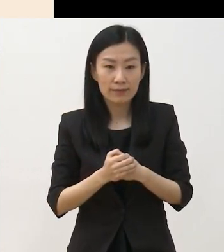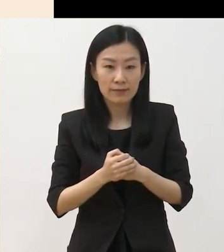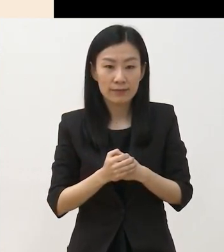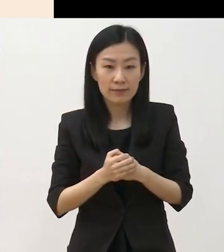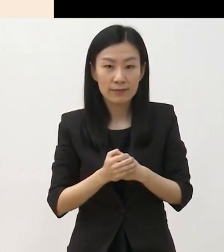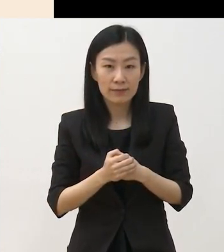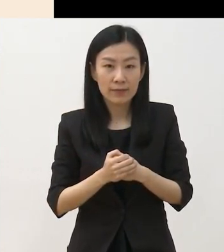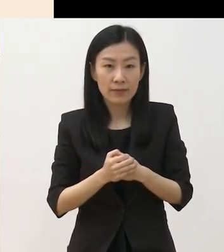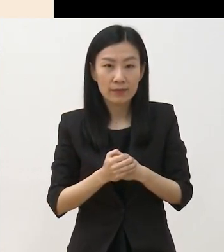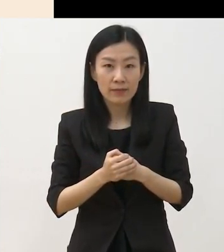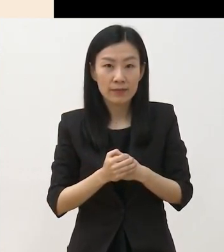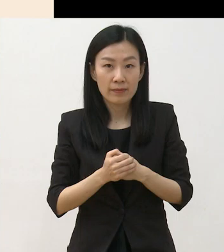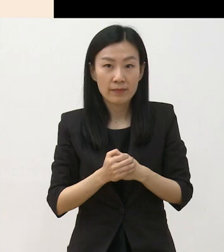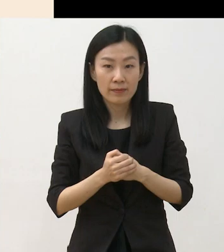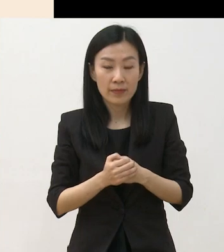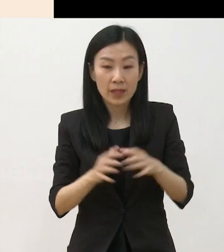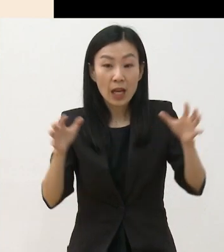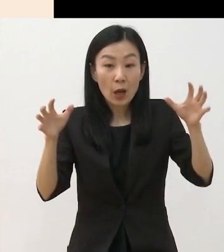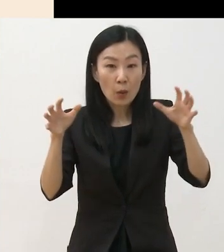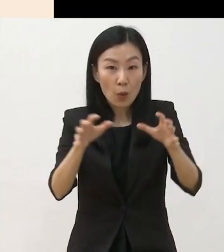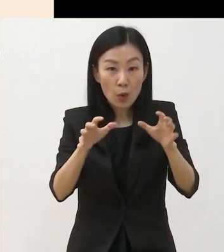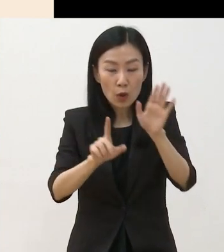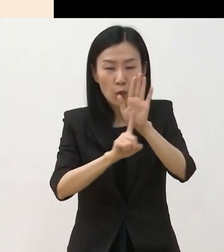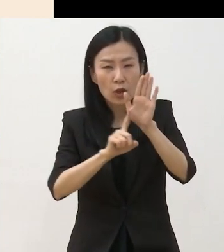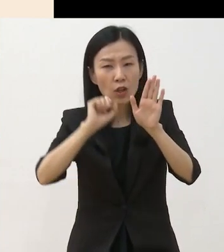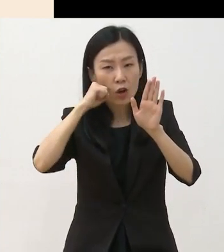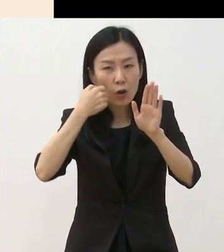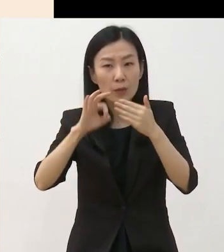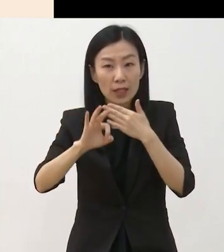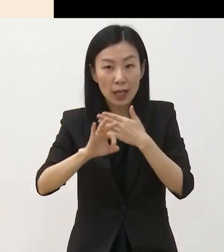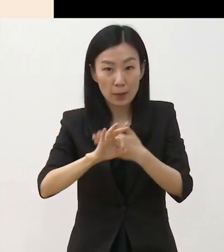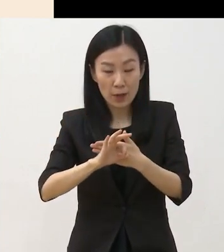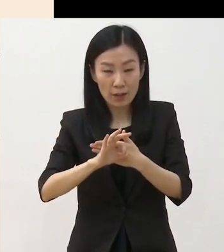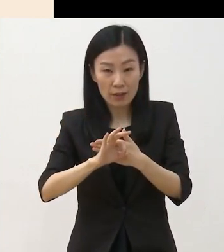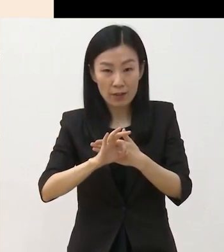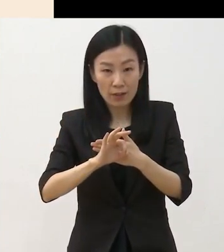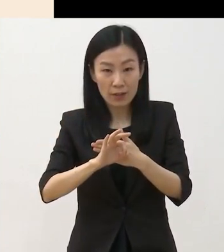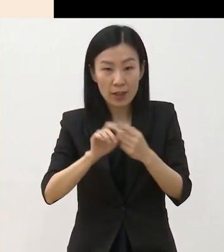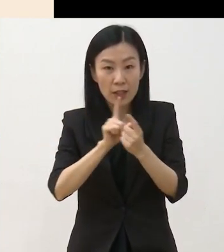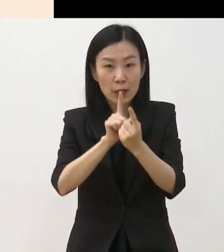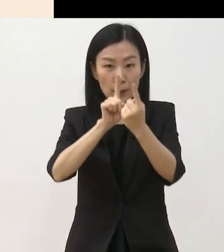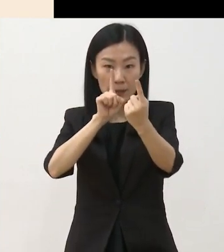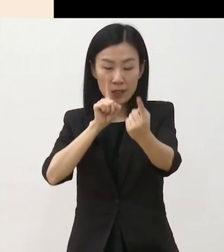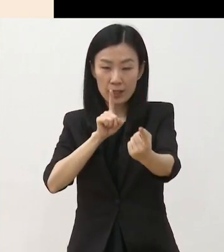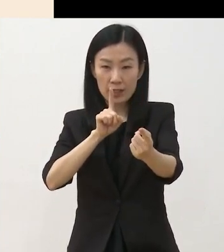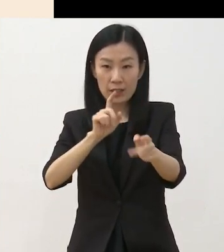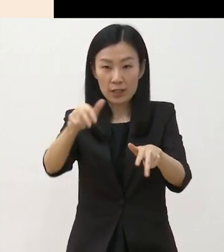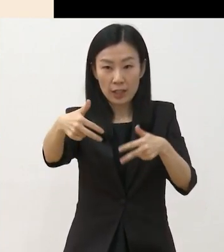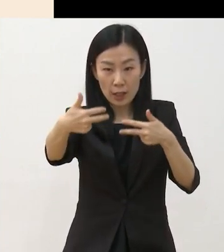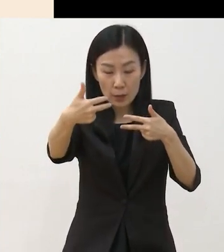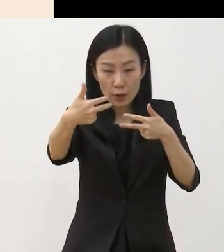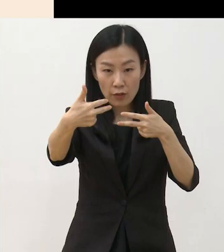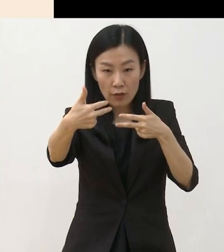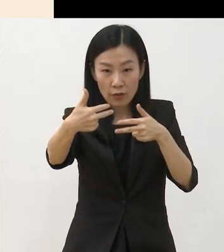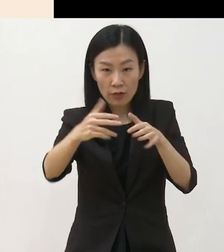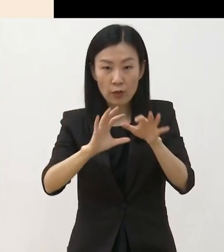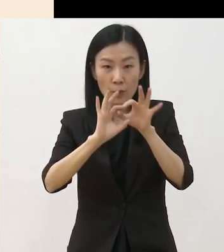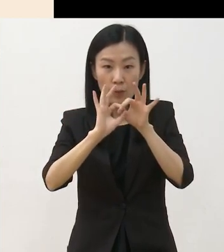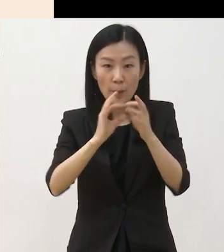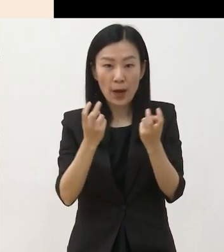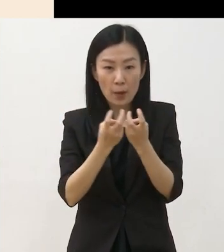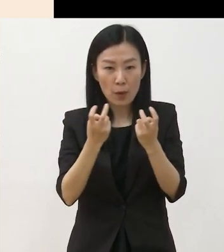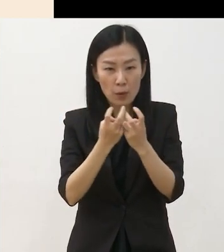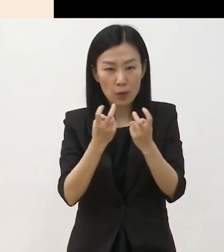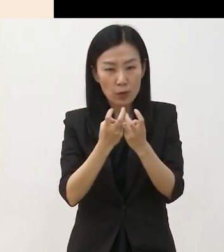어렵다면 비대면 콘텐츠 또는 대안 프로젝트를 운영할 수 있도록 세부 조정하였습니다